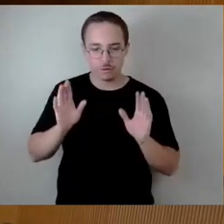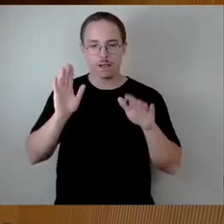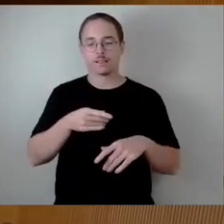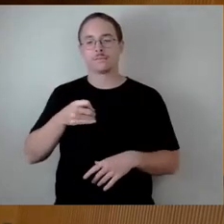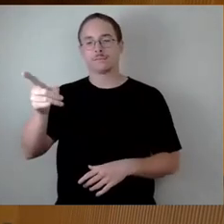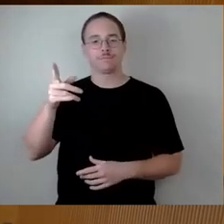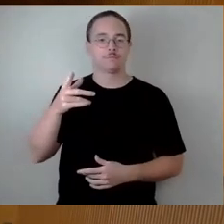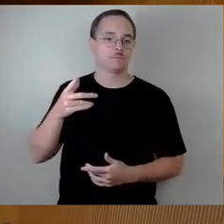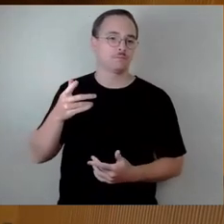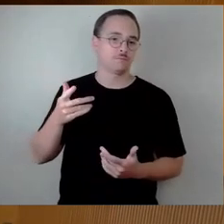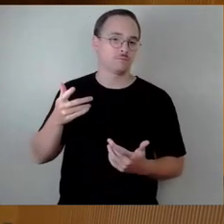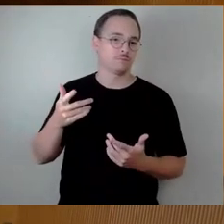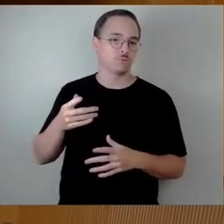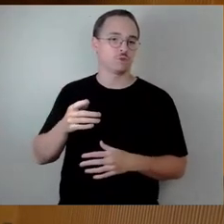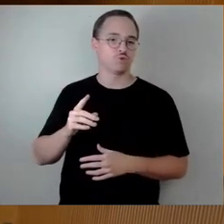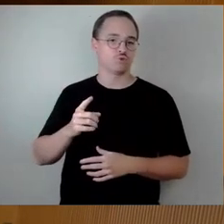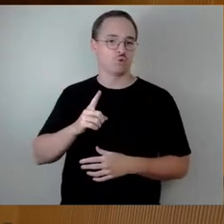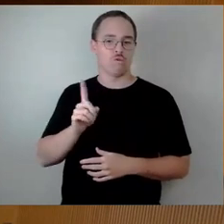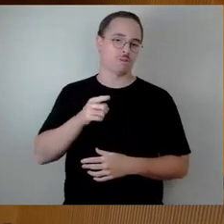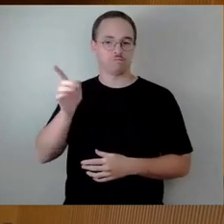Er hat aber, müssen signalisieren, ob Sie ihn bedarfen.